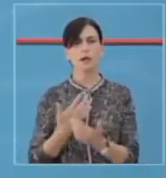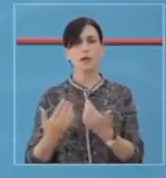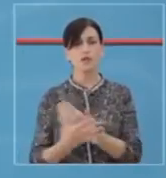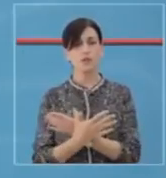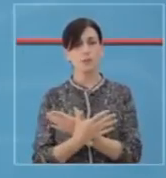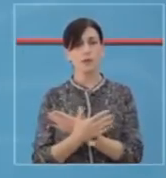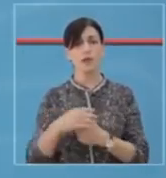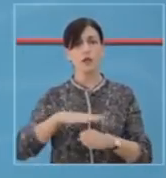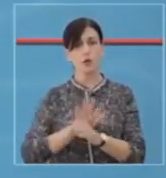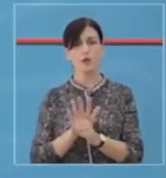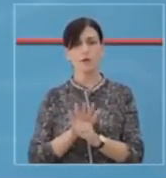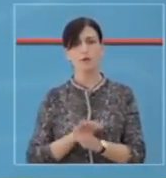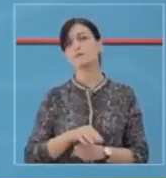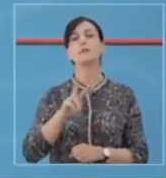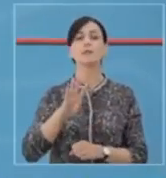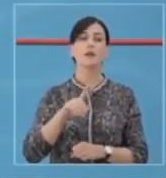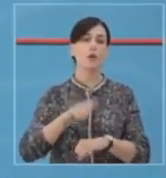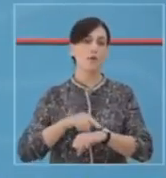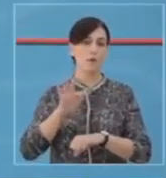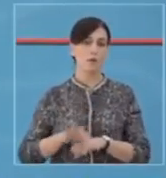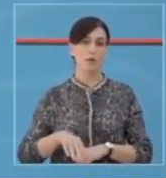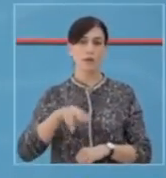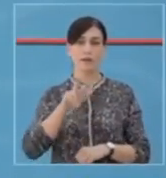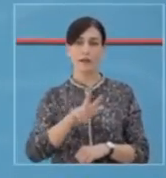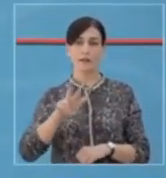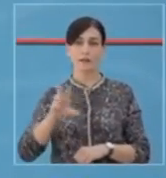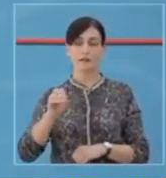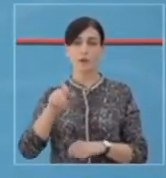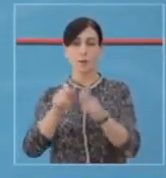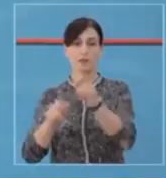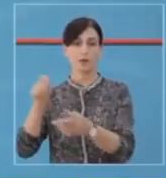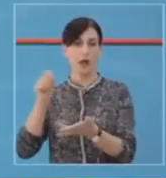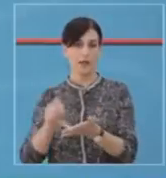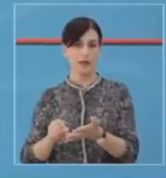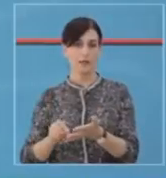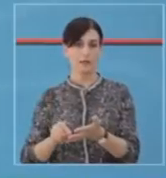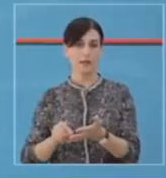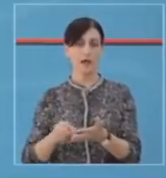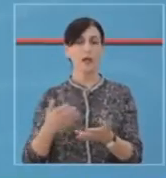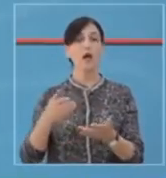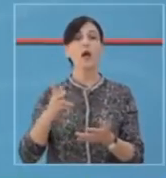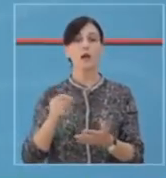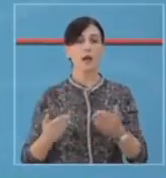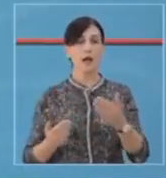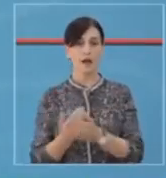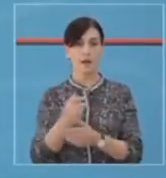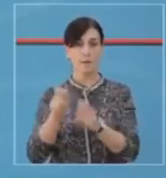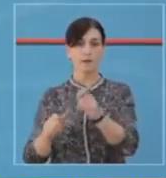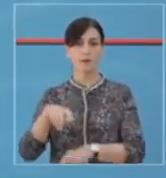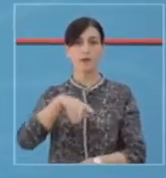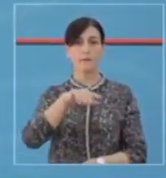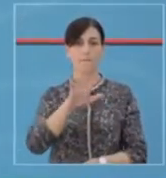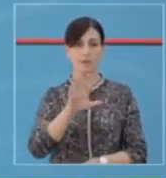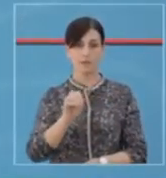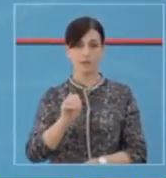Në 24 hërë të fundit janë kryer 330 testime në nivel komtar, prej cilve janë konfirmuar 50 raste